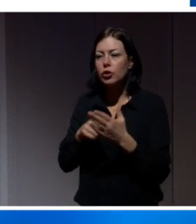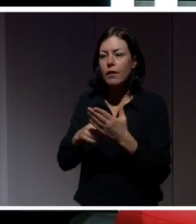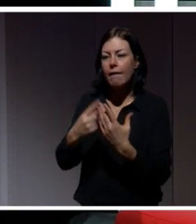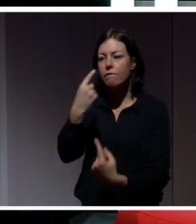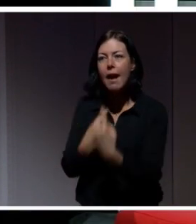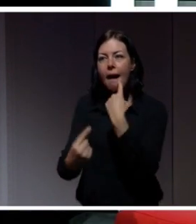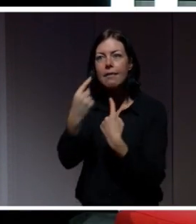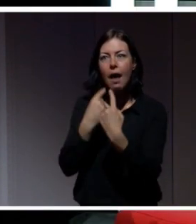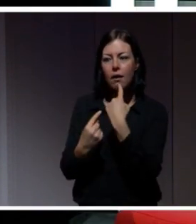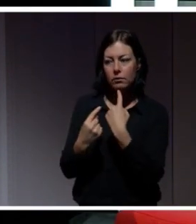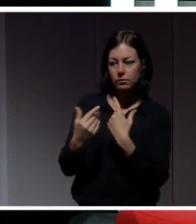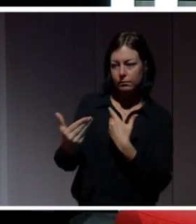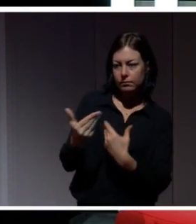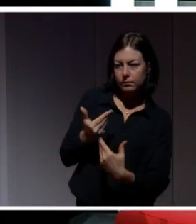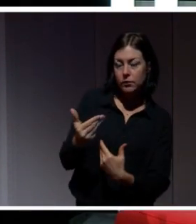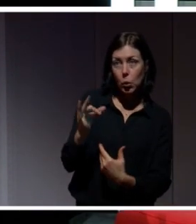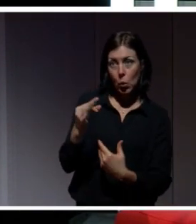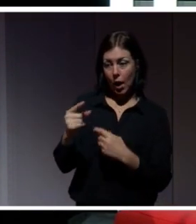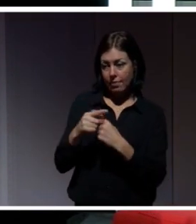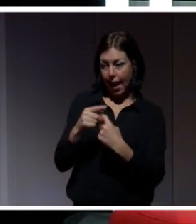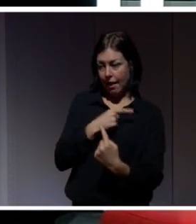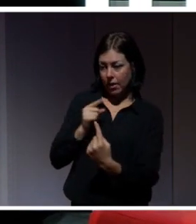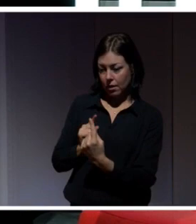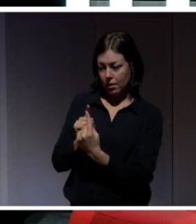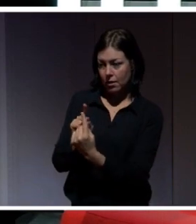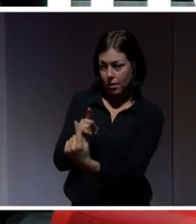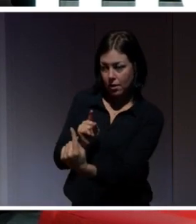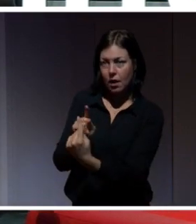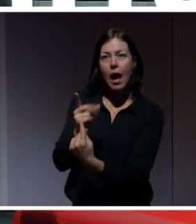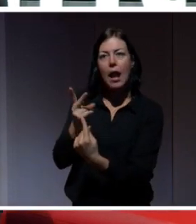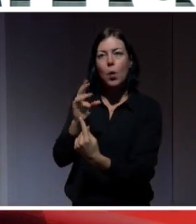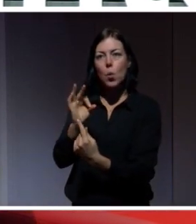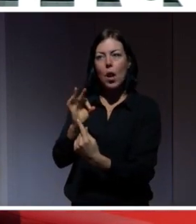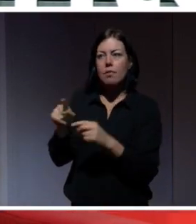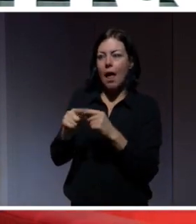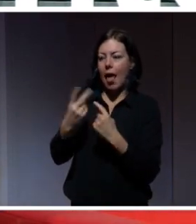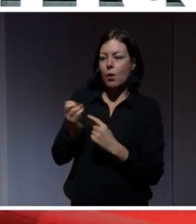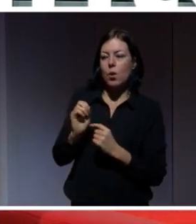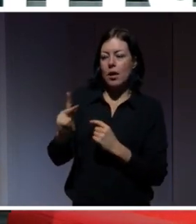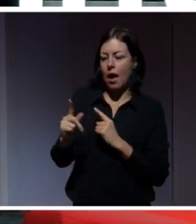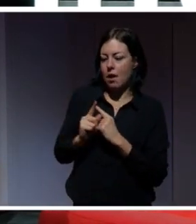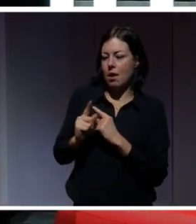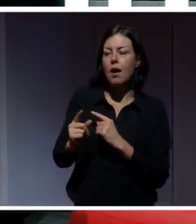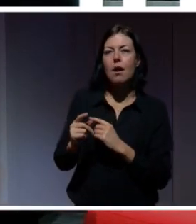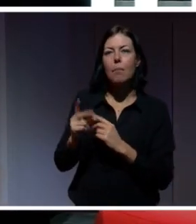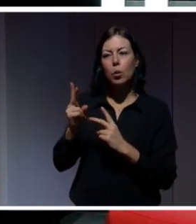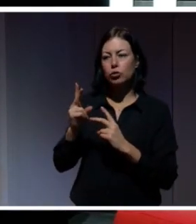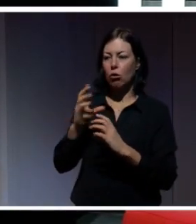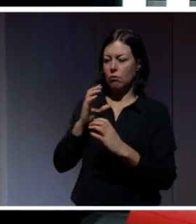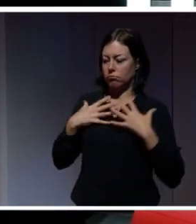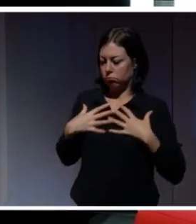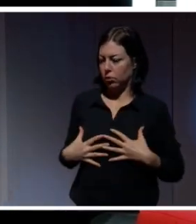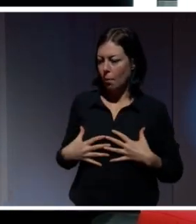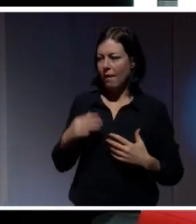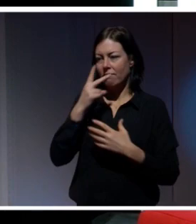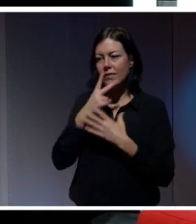hur nära varandra vi vill vara. Eller det är okej att vara i olika situationer men också kommunicera vad som är okej att säga